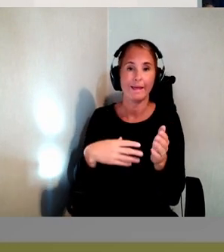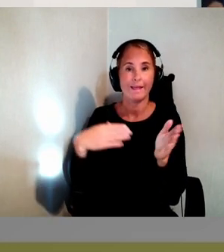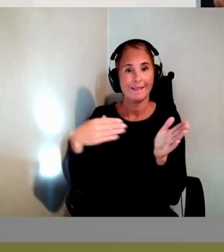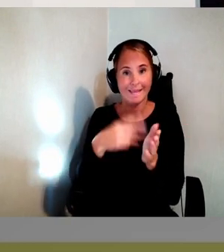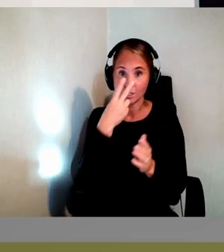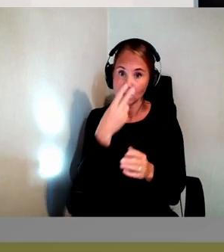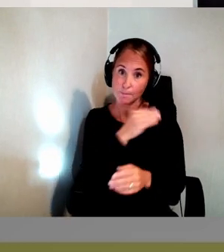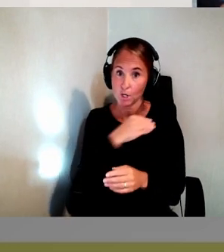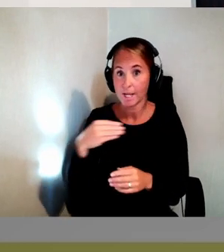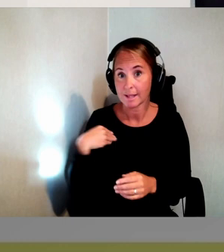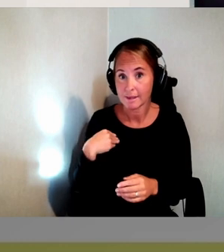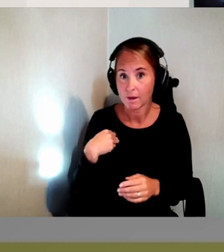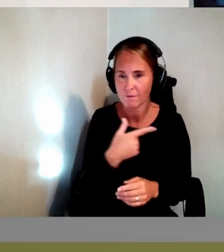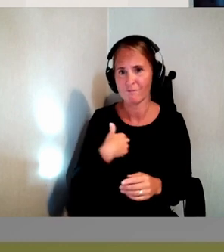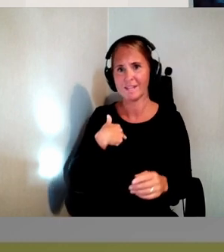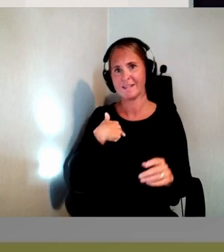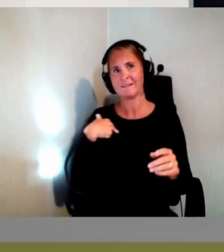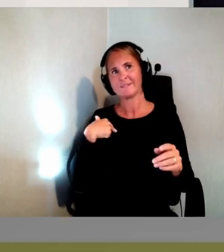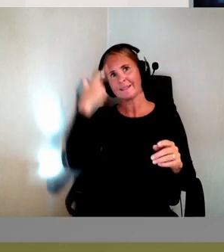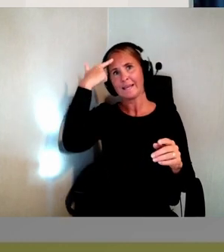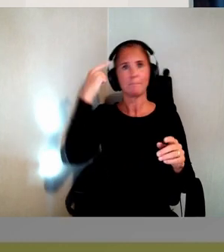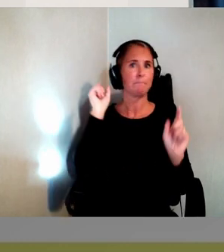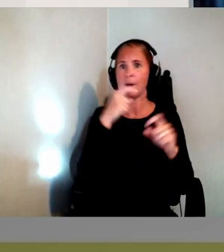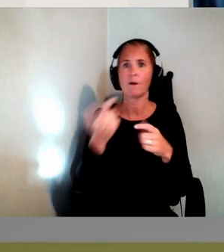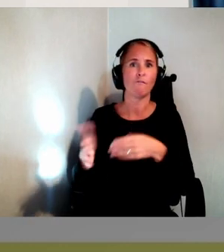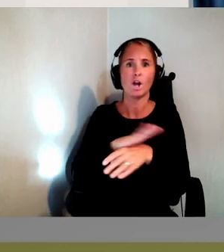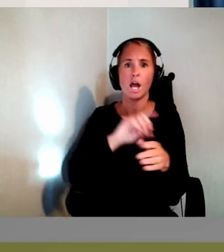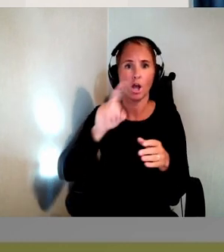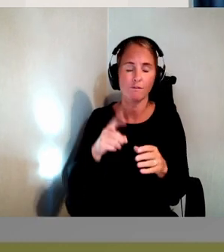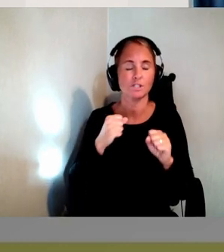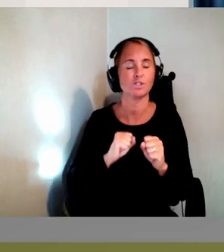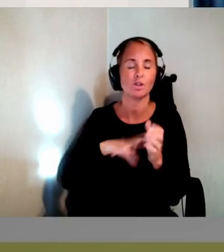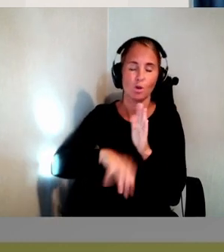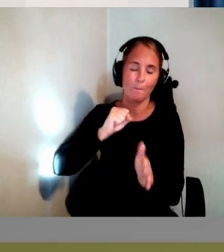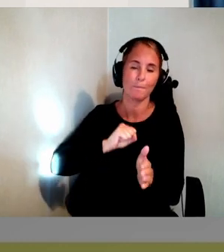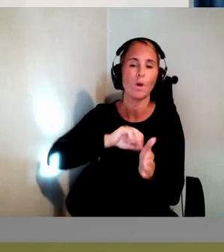tänker att vi kan inte uppfylla kraven här. Ja jag kommer till det strax vad gäller undantag.